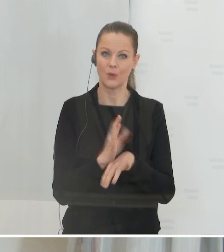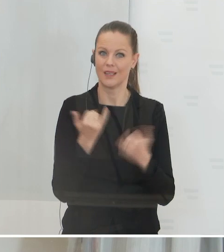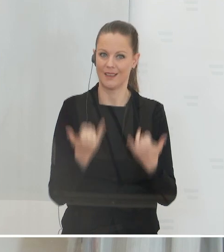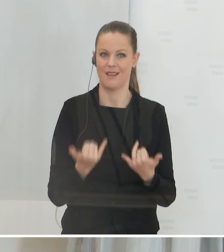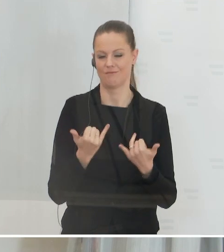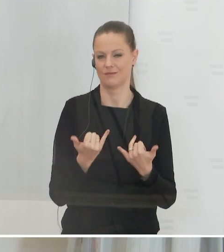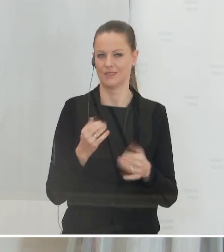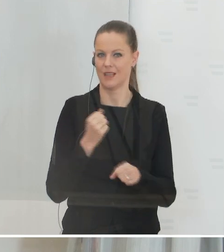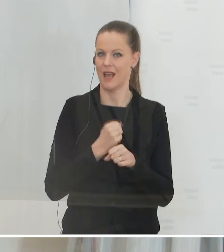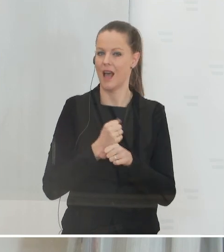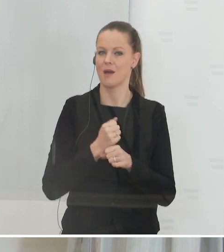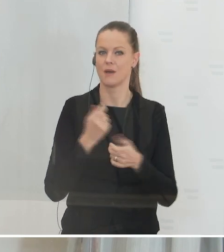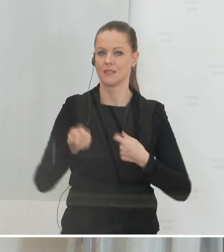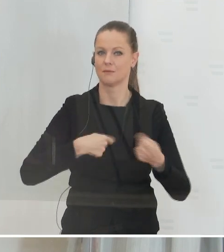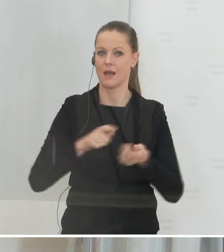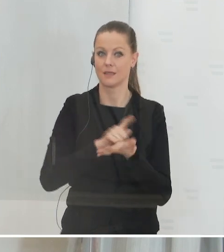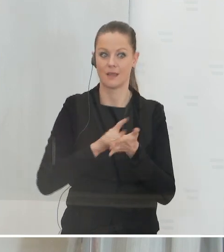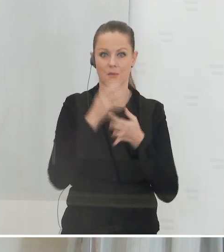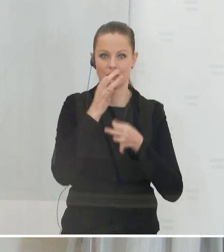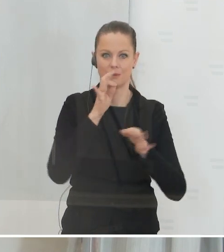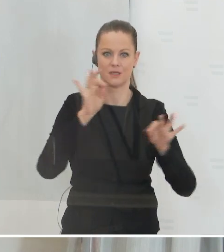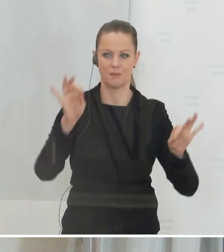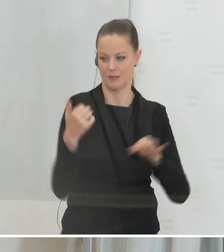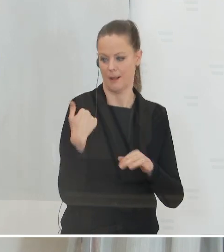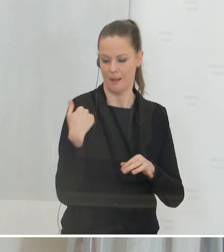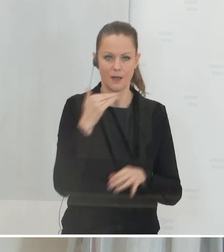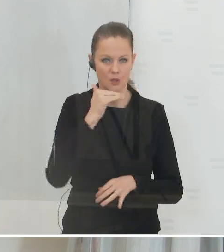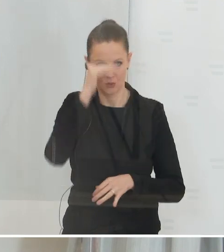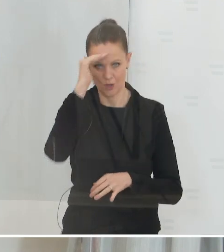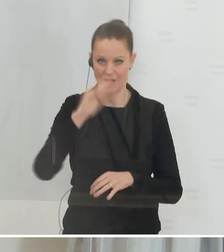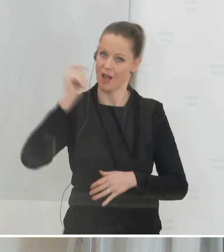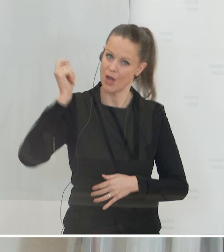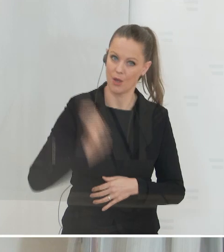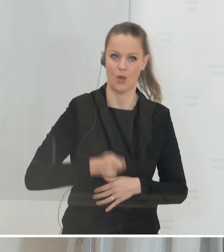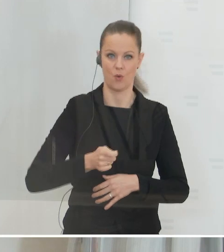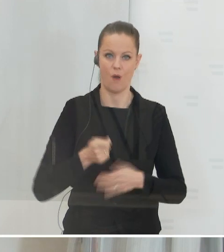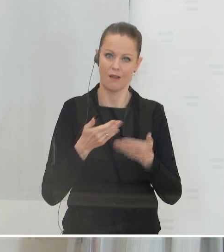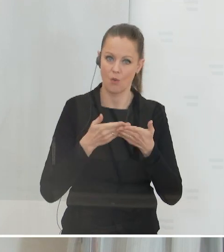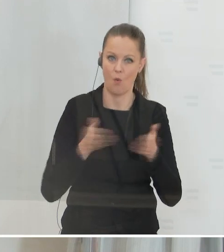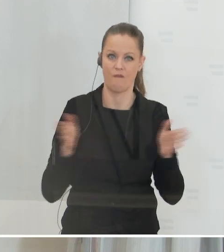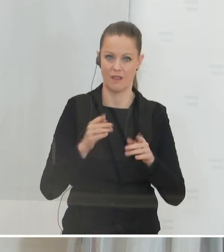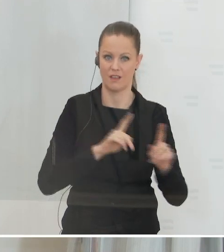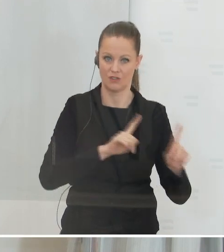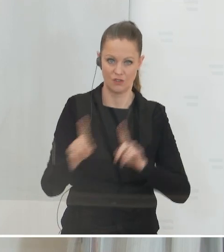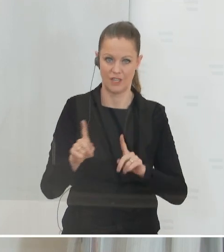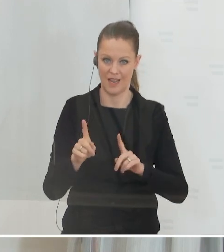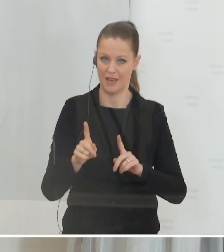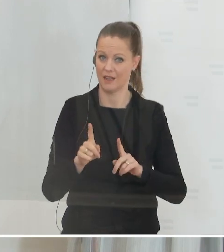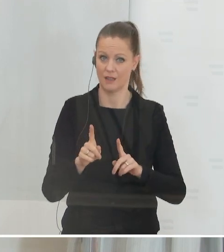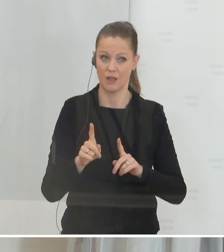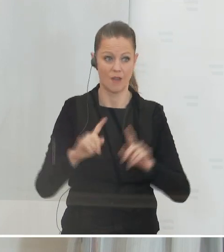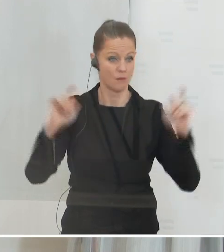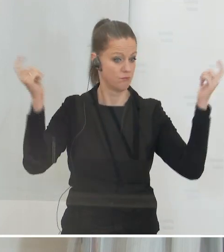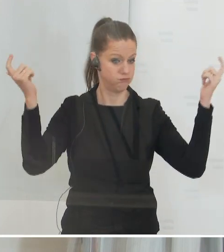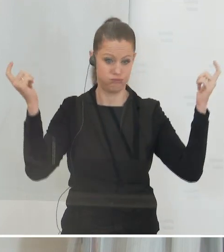Zeiten. Wir haben im Sommer schon eine Rekordzahl an offenen Stellen gehabt. Die Arbeitslosigkeit ging rapide zurück,